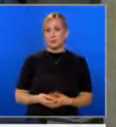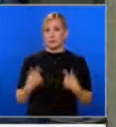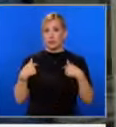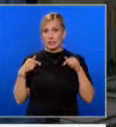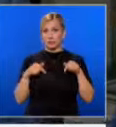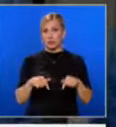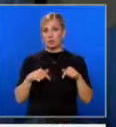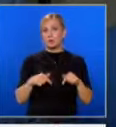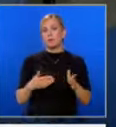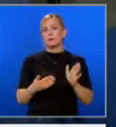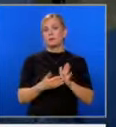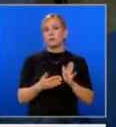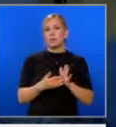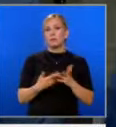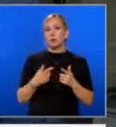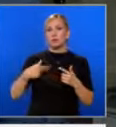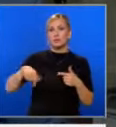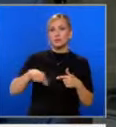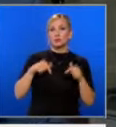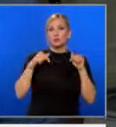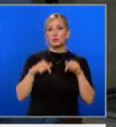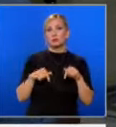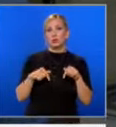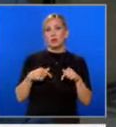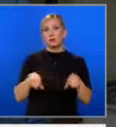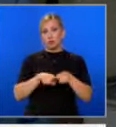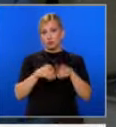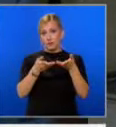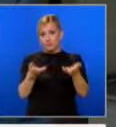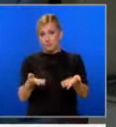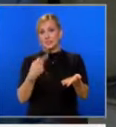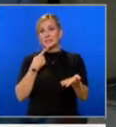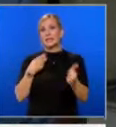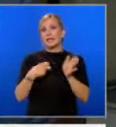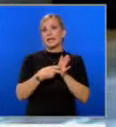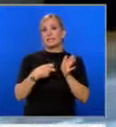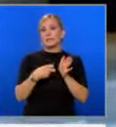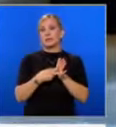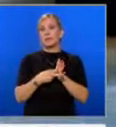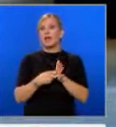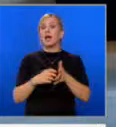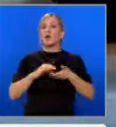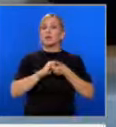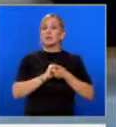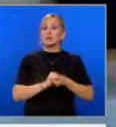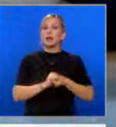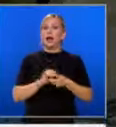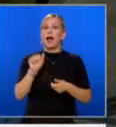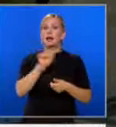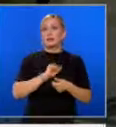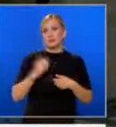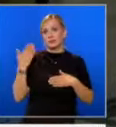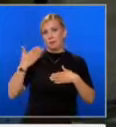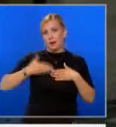сме поради причината, поради която всички са тук и вие сте тук, за да регистрираме коалиция Альянс за права и свободи. Избира се, ние